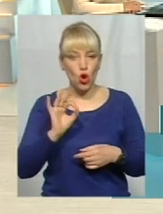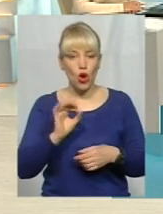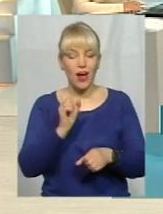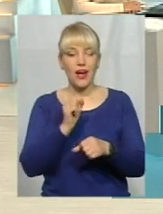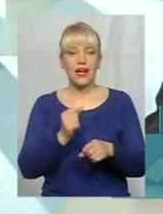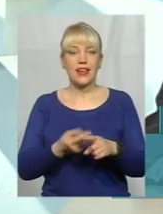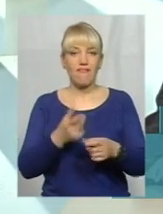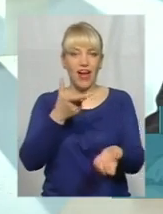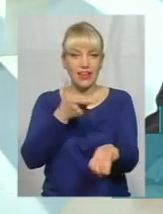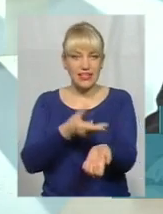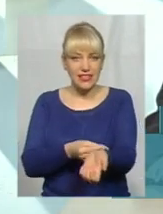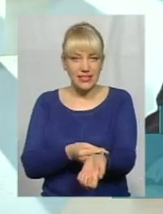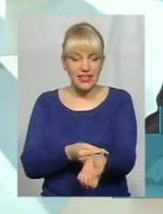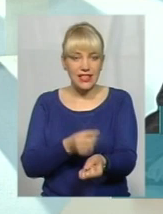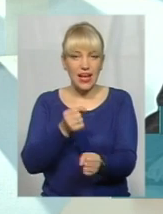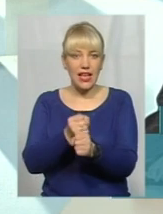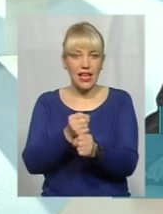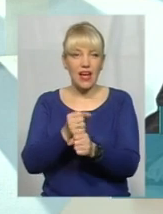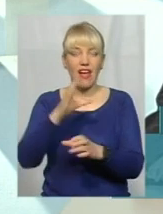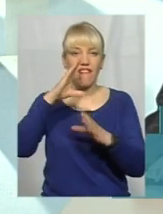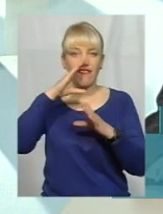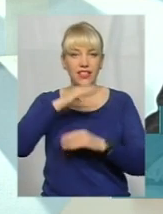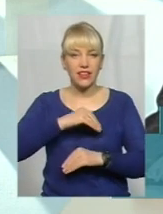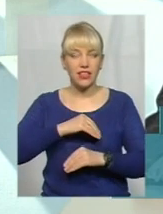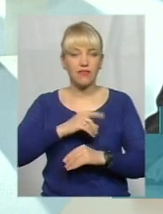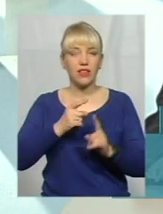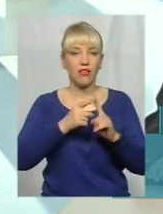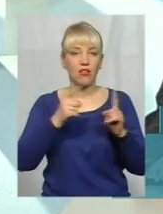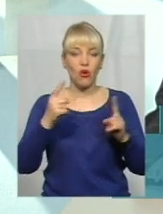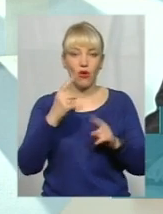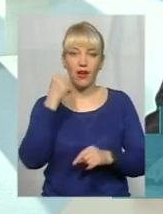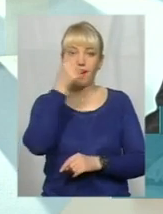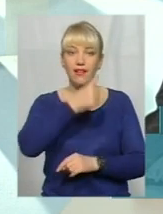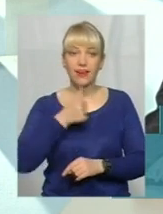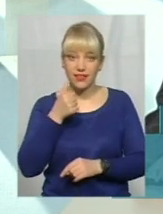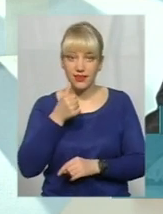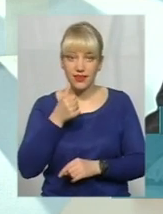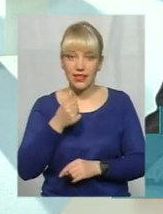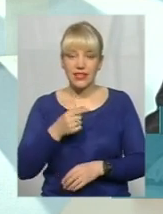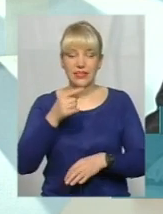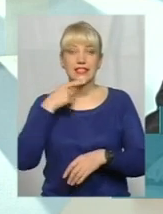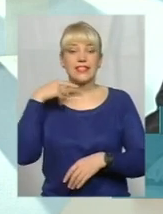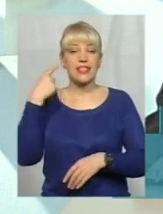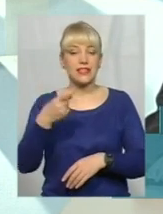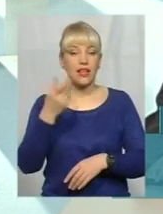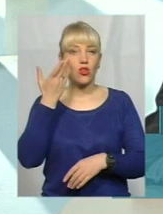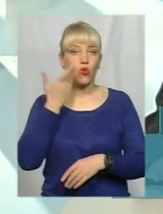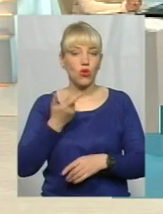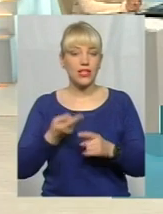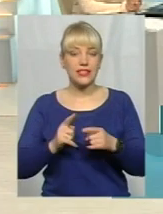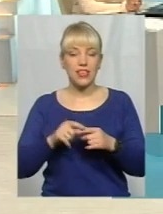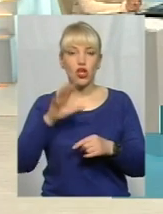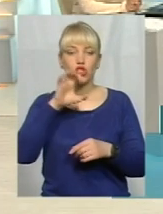вакцини, вона ефективна протягом одного року. Тобто сказати, коли ця собака була